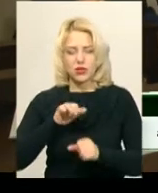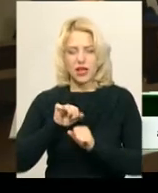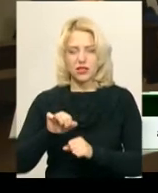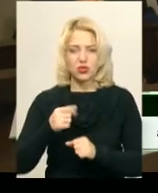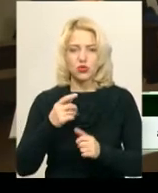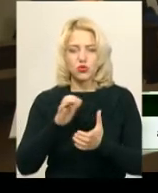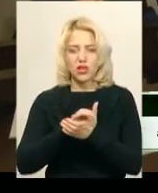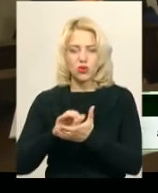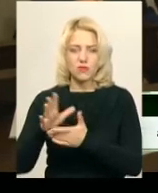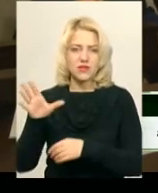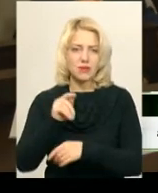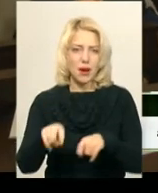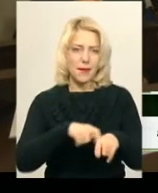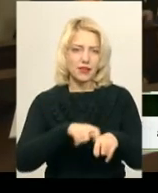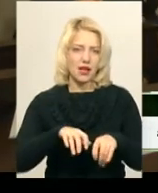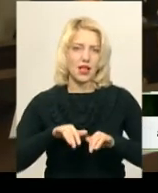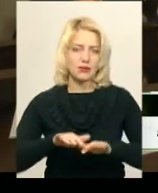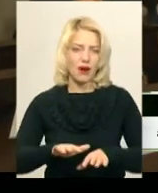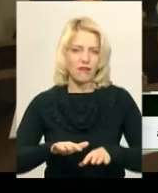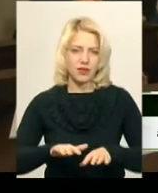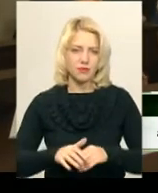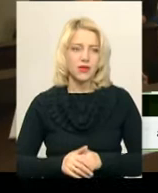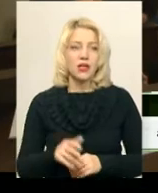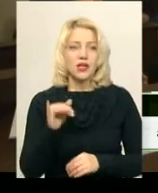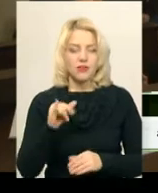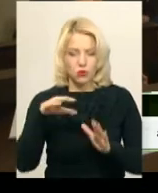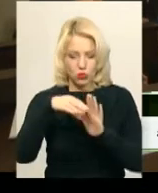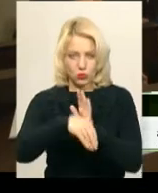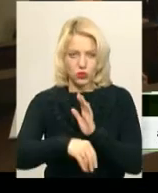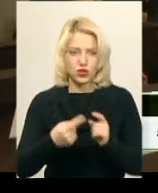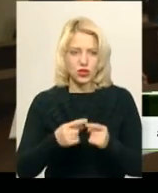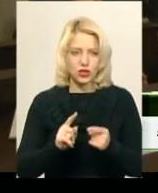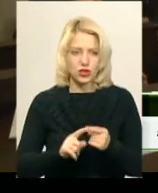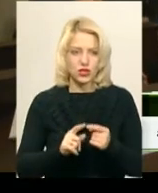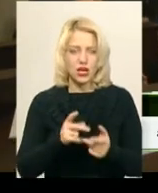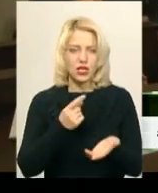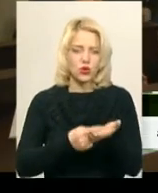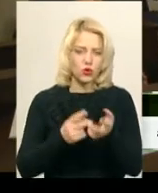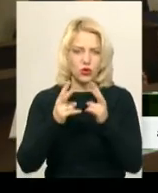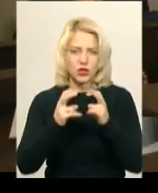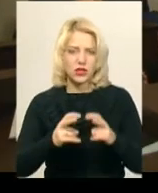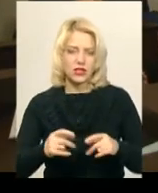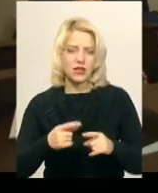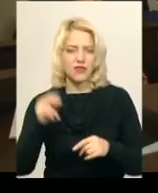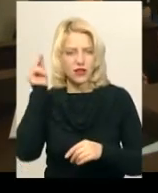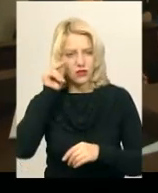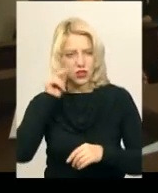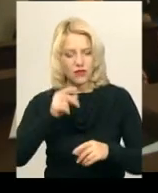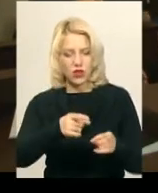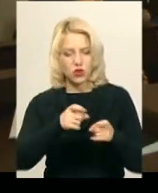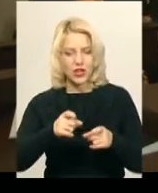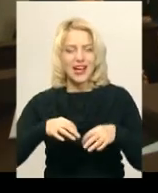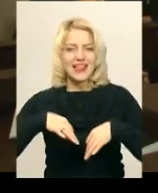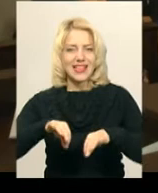змінюватися з усіма матеріалами комісального проведження, у тому числі з речовими дописами повного, зв'язуючи транспортні засоби, зі